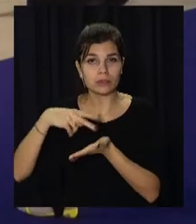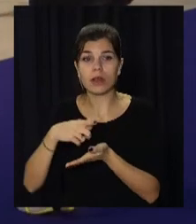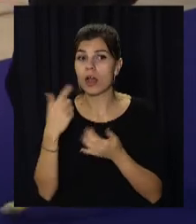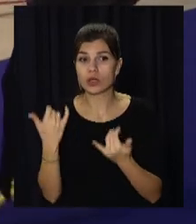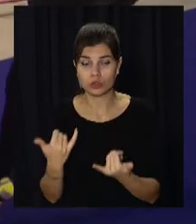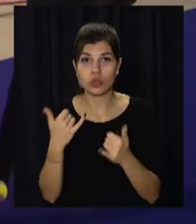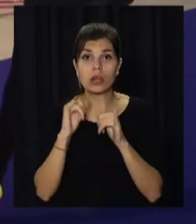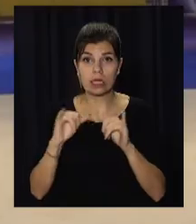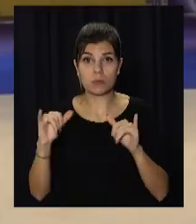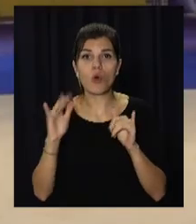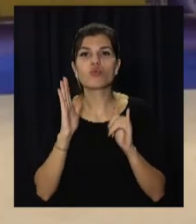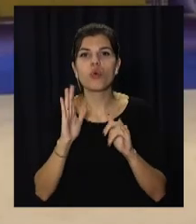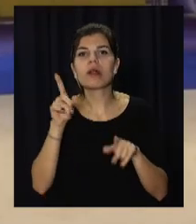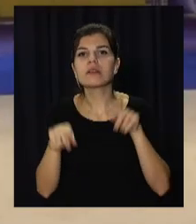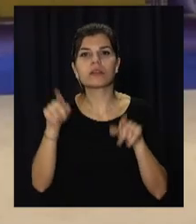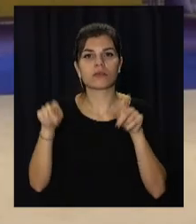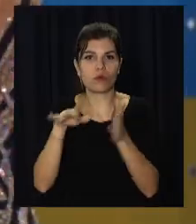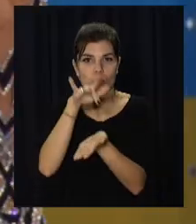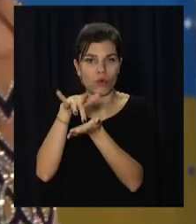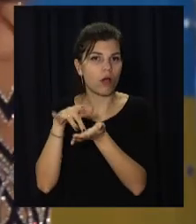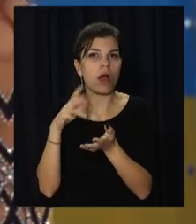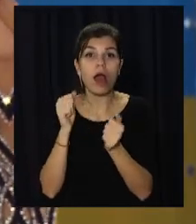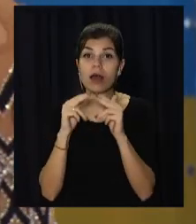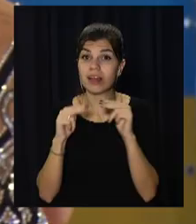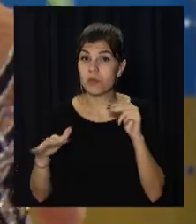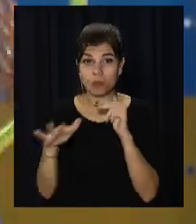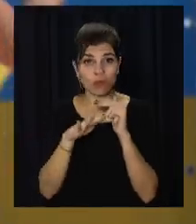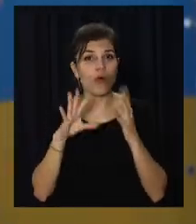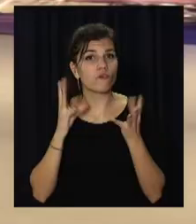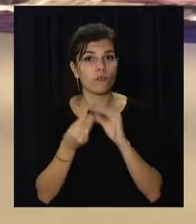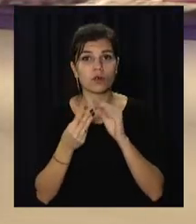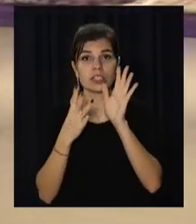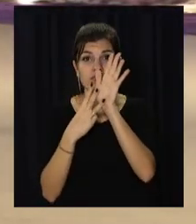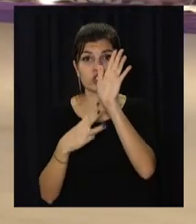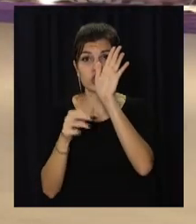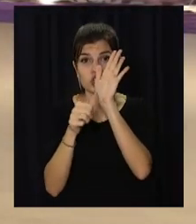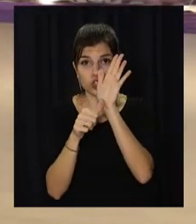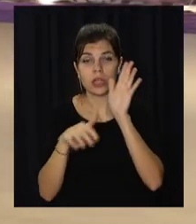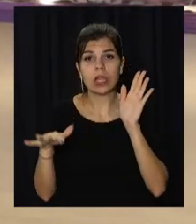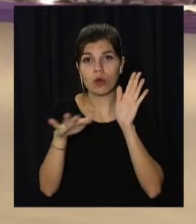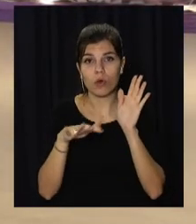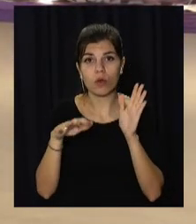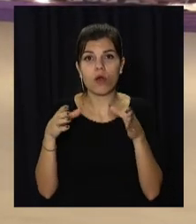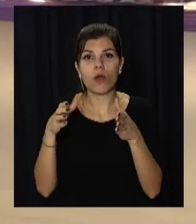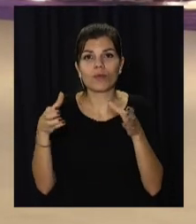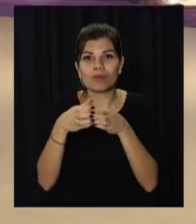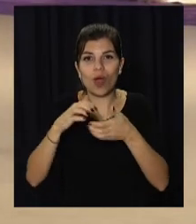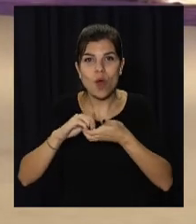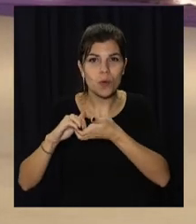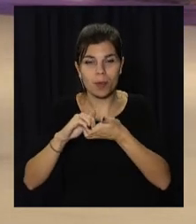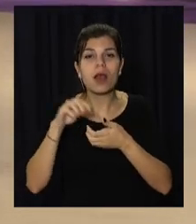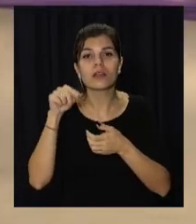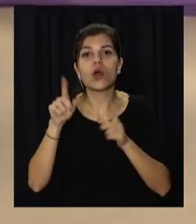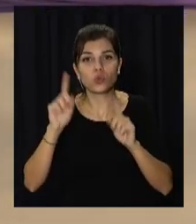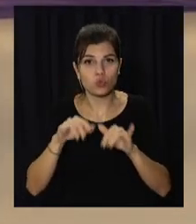динамічно розвивається лише у деяких містах. Але на Дніпропетровщині загалом 86 територіальних громад. І там діти також